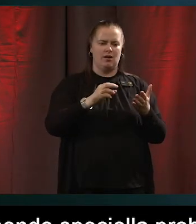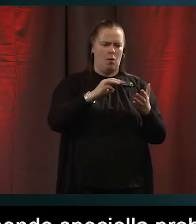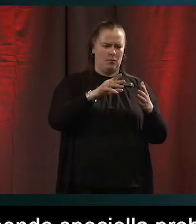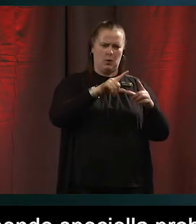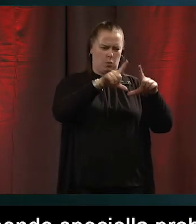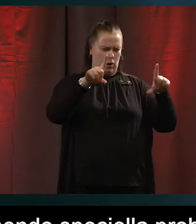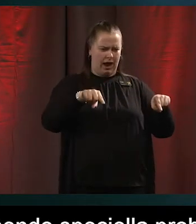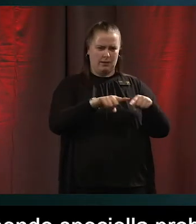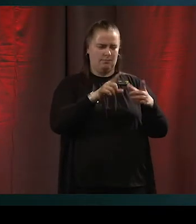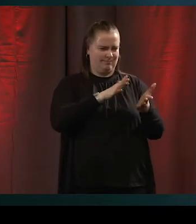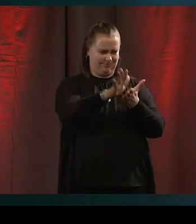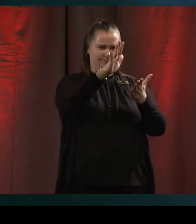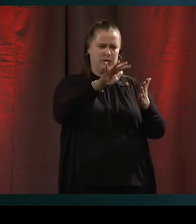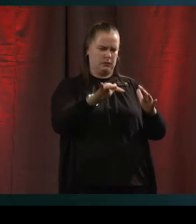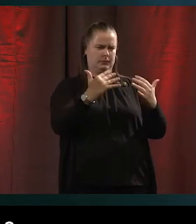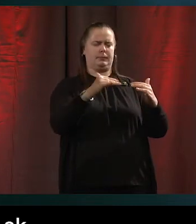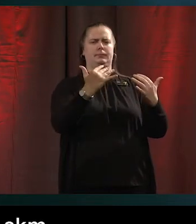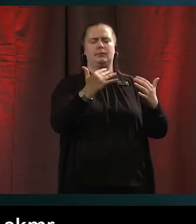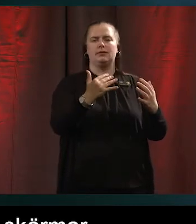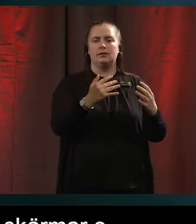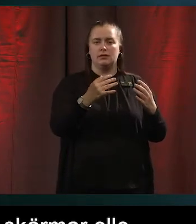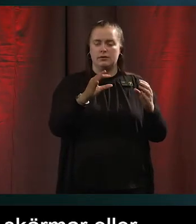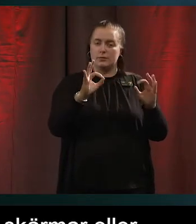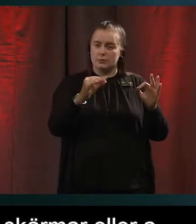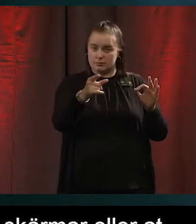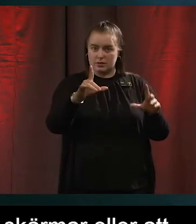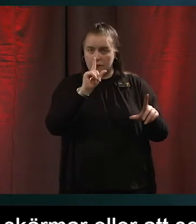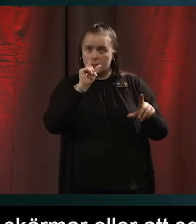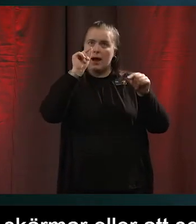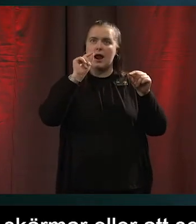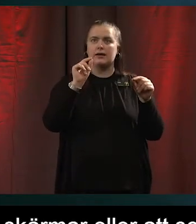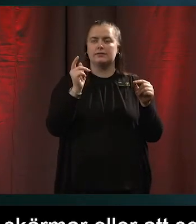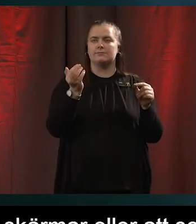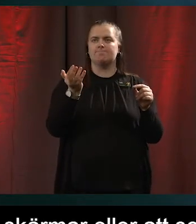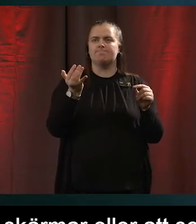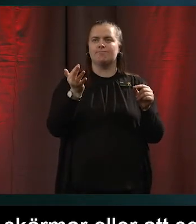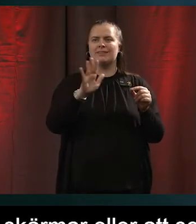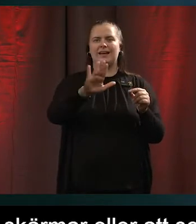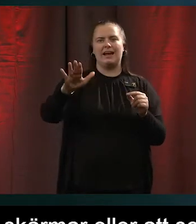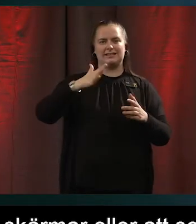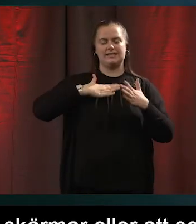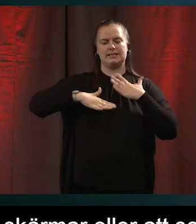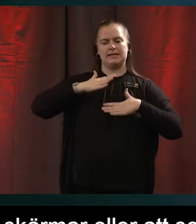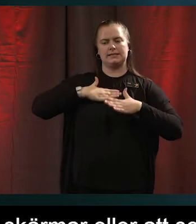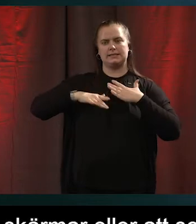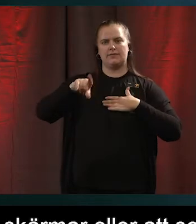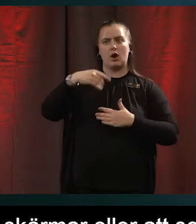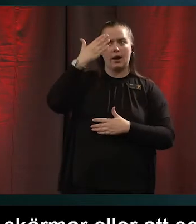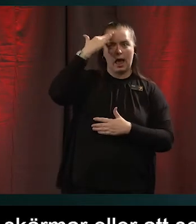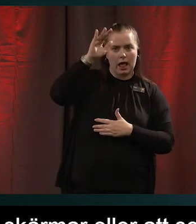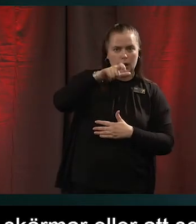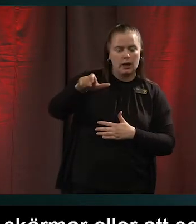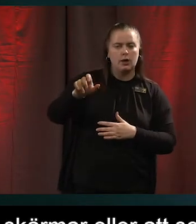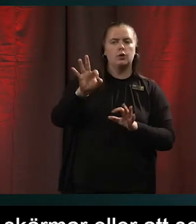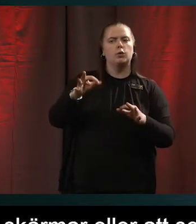att se eller så. Har ni märkt att ert intresse för de här äldre och hur de funkar med teknik